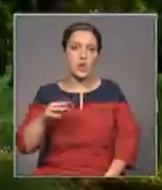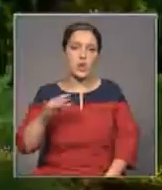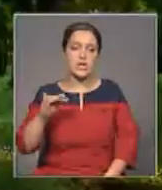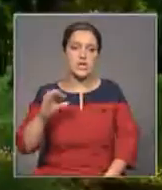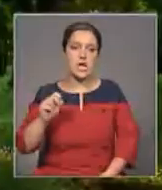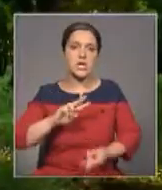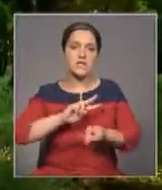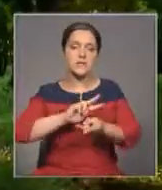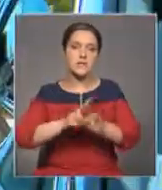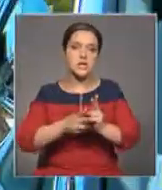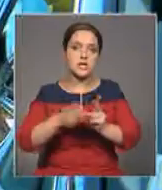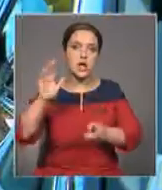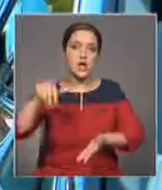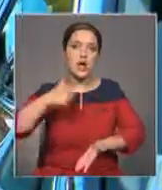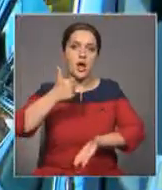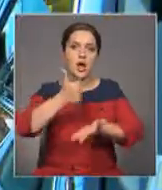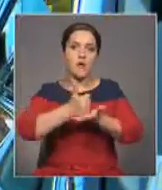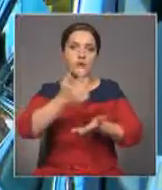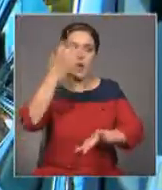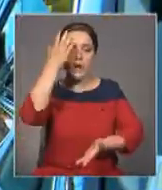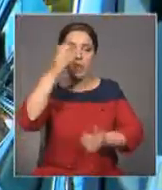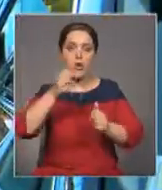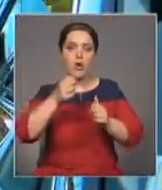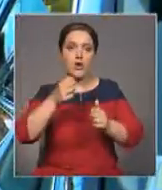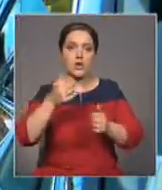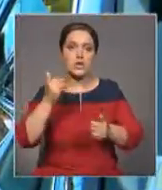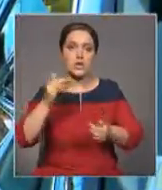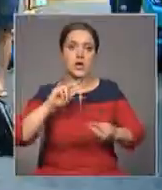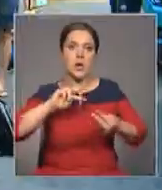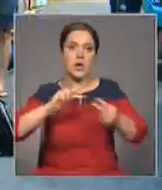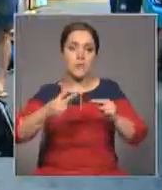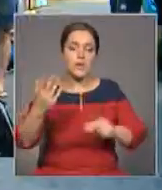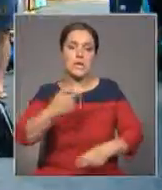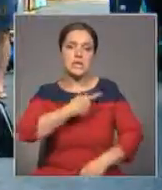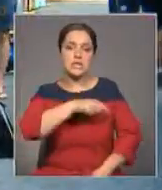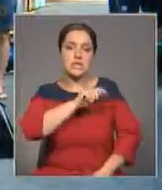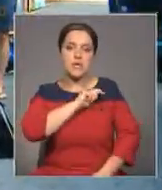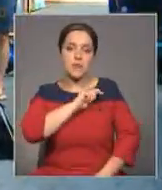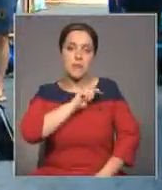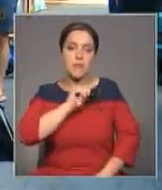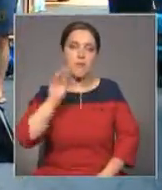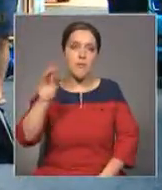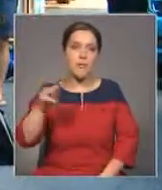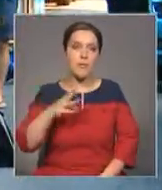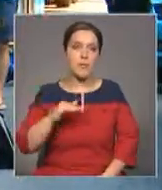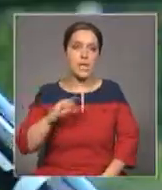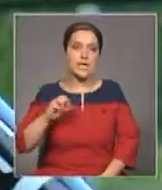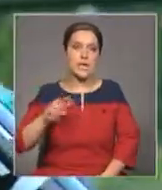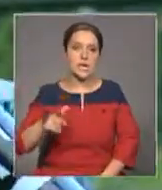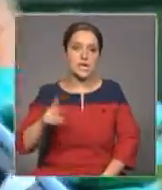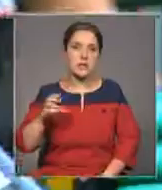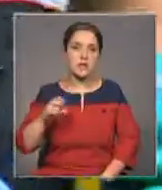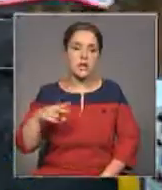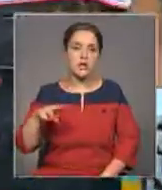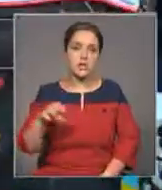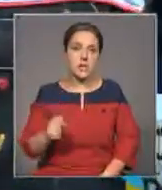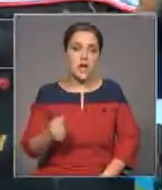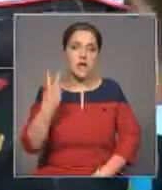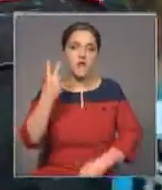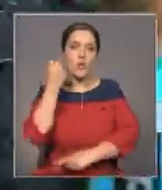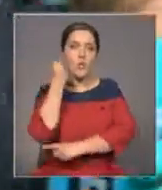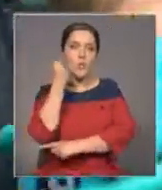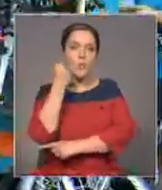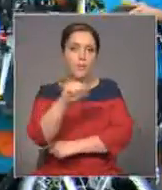капитан. После 18 этапа итальянца Фабио Ару сменил испанский гонщик Микель Ланда. Сейчас, после двух побед подряд,